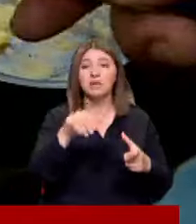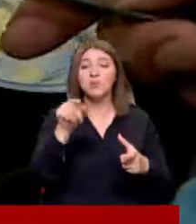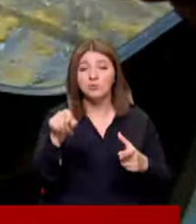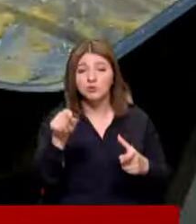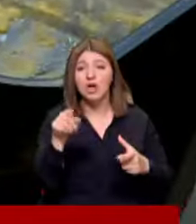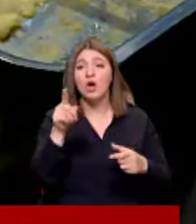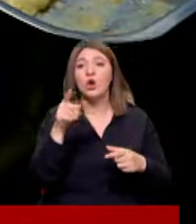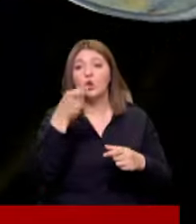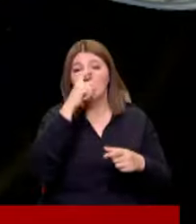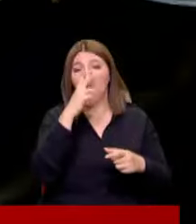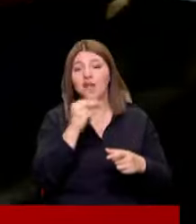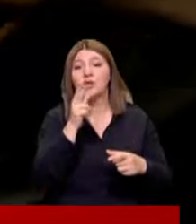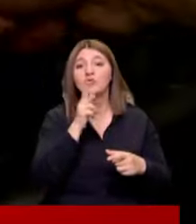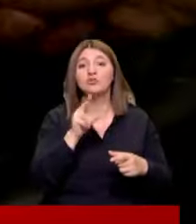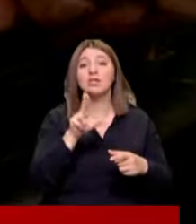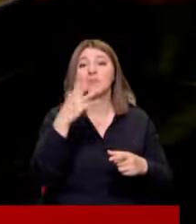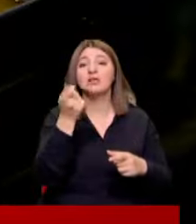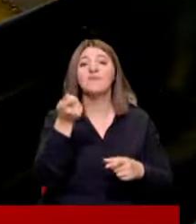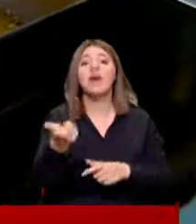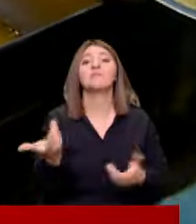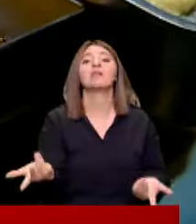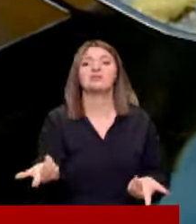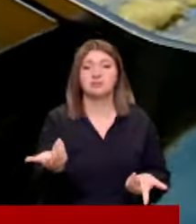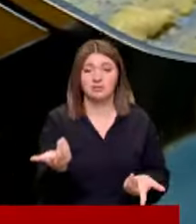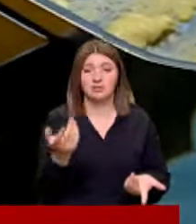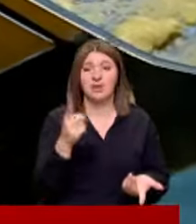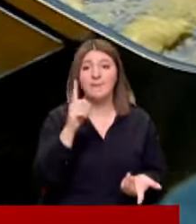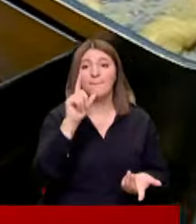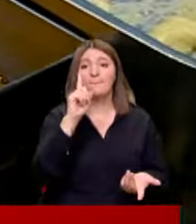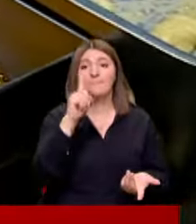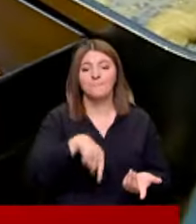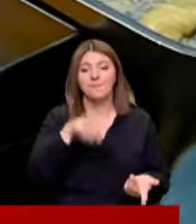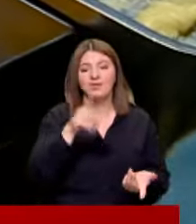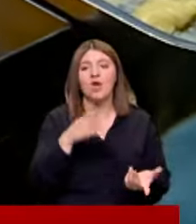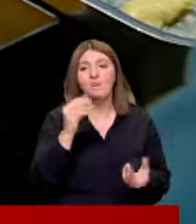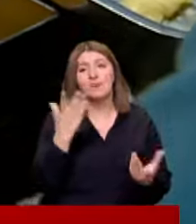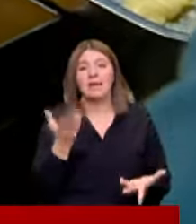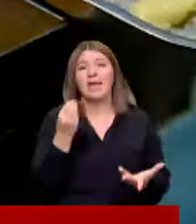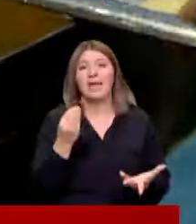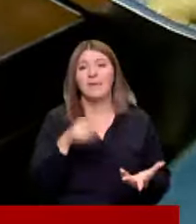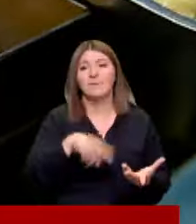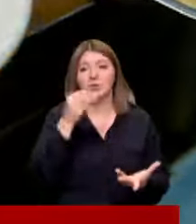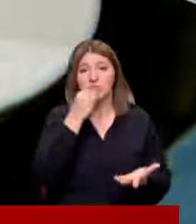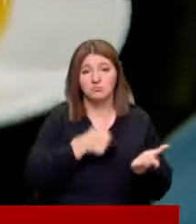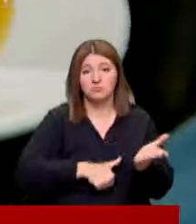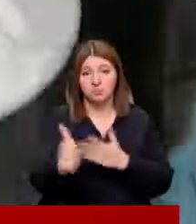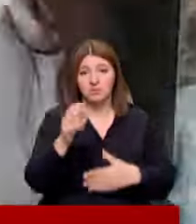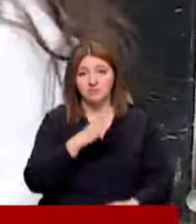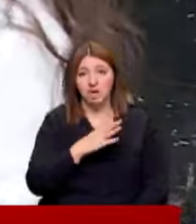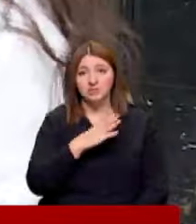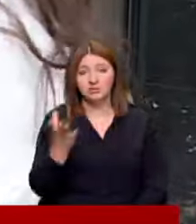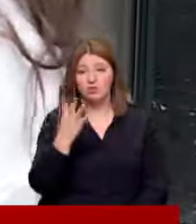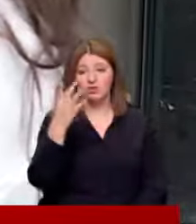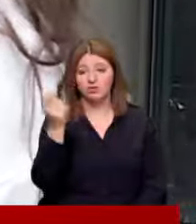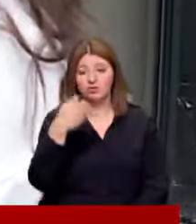de burada Hünkar beğendi'ye 375 lira vermez Bir gün çıkması bile iyi eğer bir günde yedirebiliyorlarsa onu